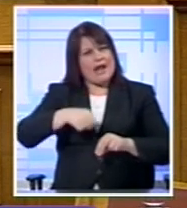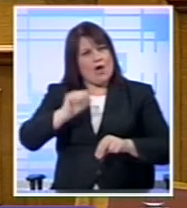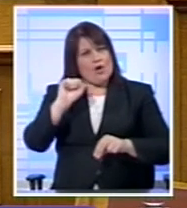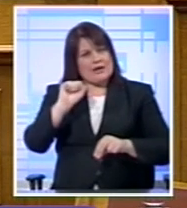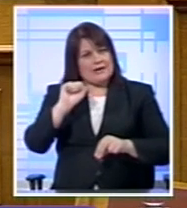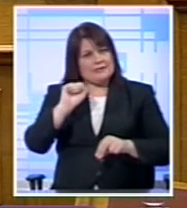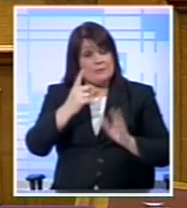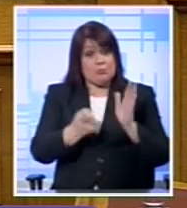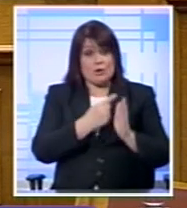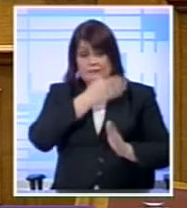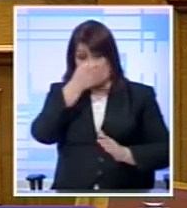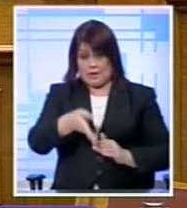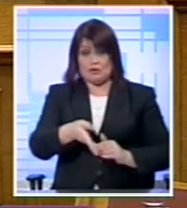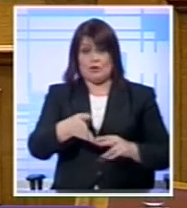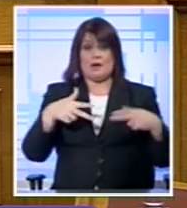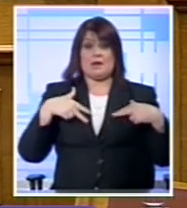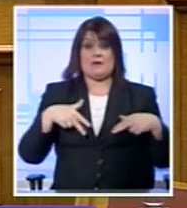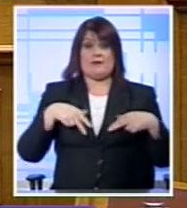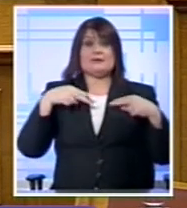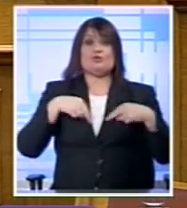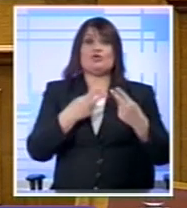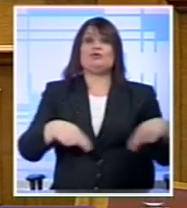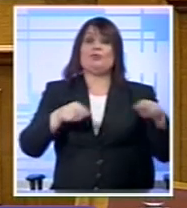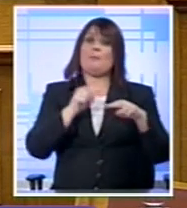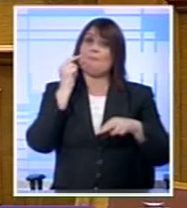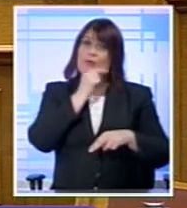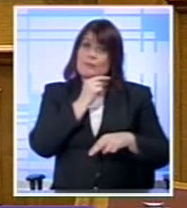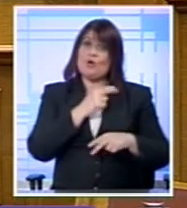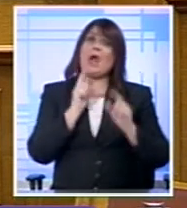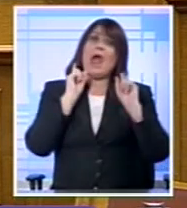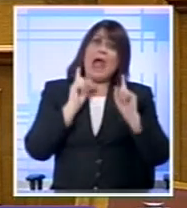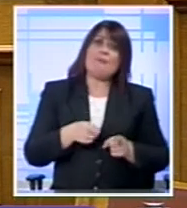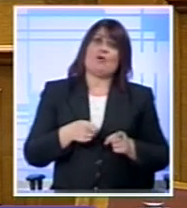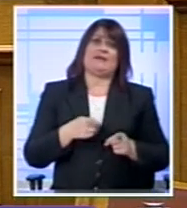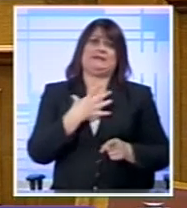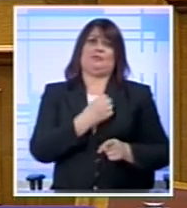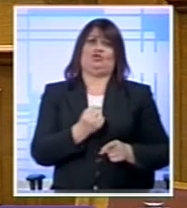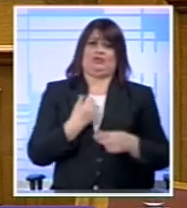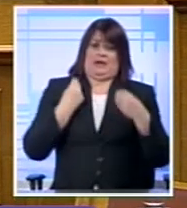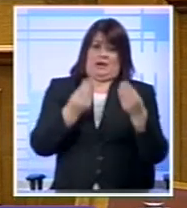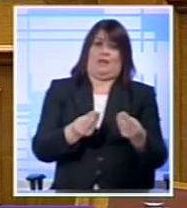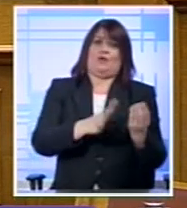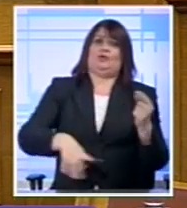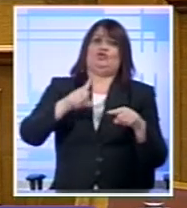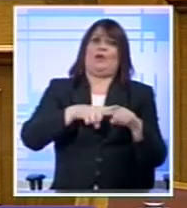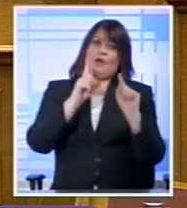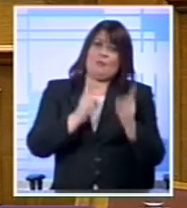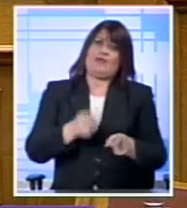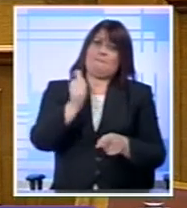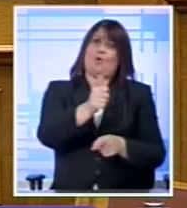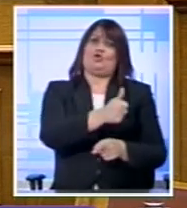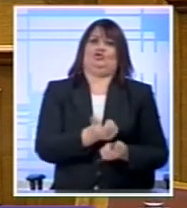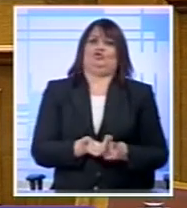μια κυβέρνηση Ένα υπουργικό συμβούλιο Ένα πρωθυπουργό που αποφάσισε Να εμπιστευτεί τον ελληνικό λαό Να πάρει άμεσα την απόφαση για το μέλλον